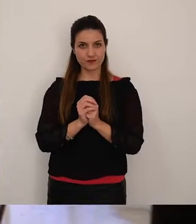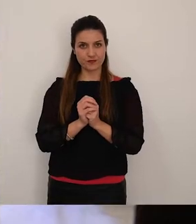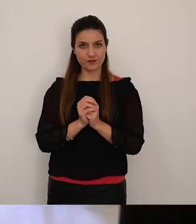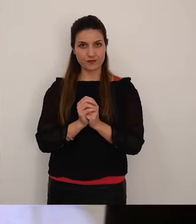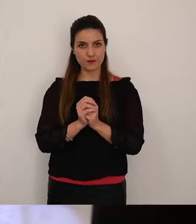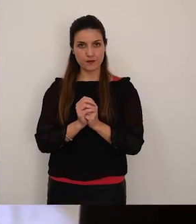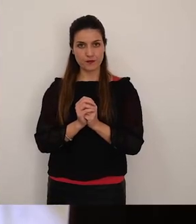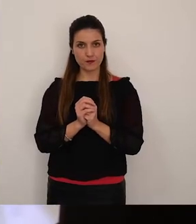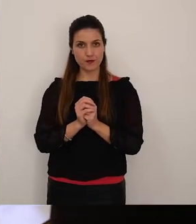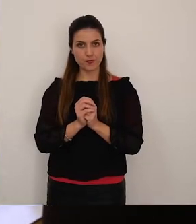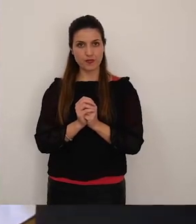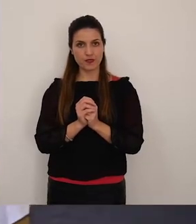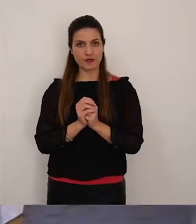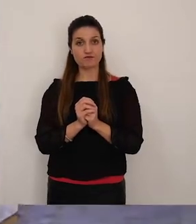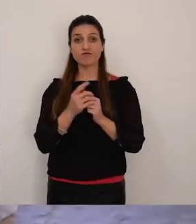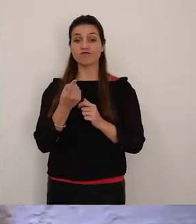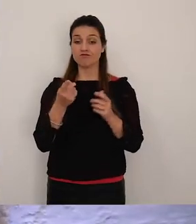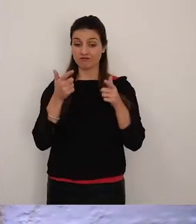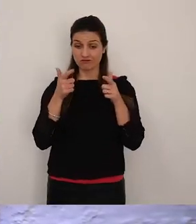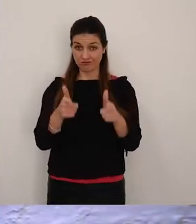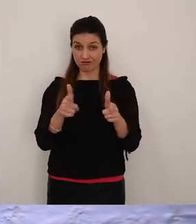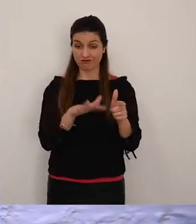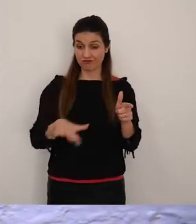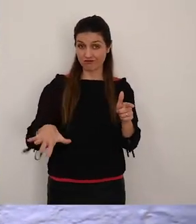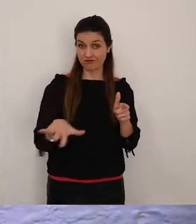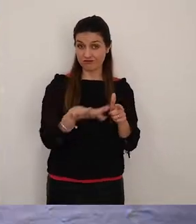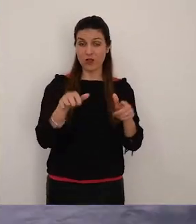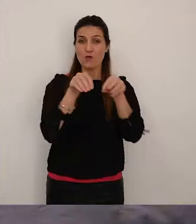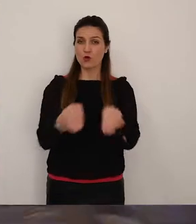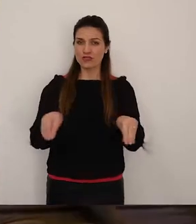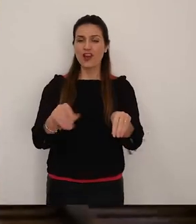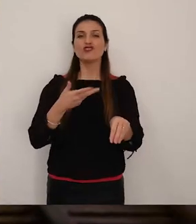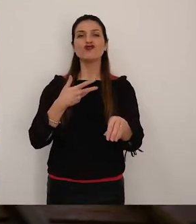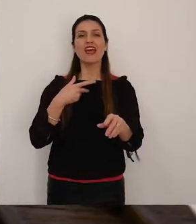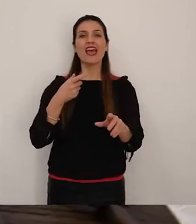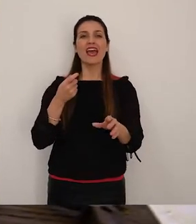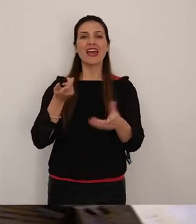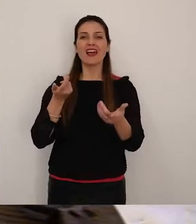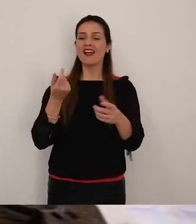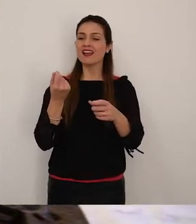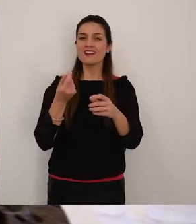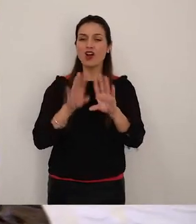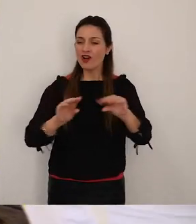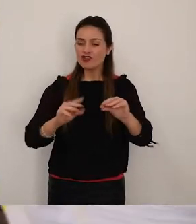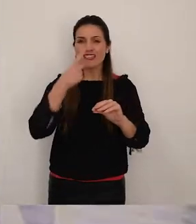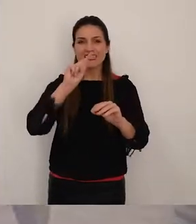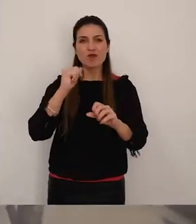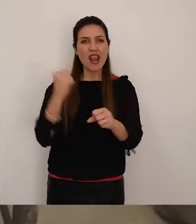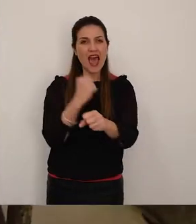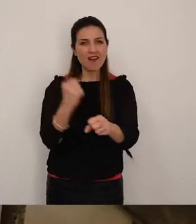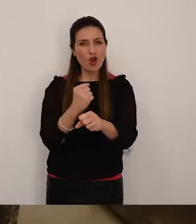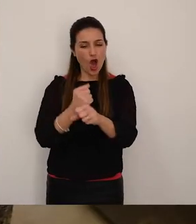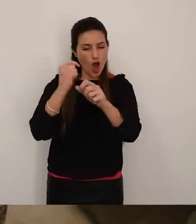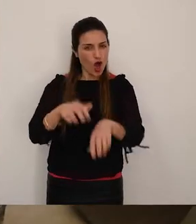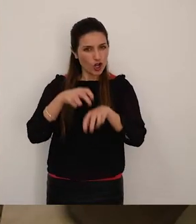vi è una sezione del museo dedicata agli antichi strumenti di lavoro essi donati dai cittadini cannolesi